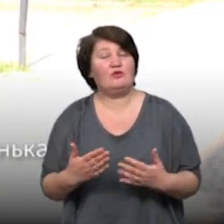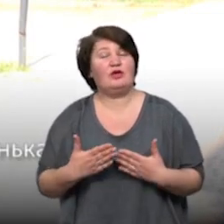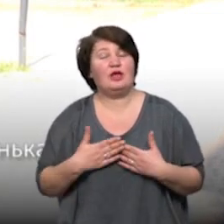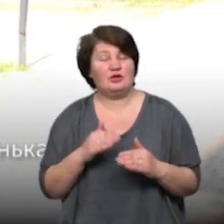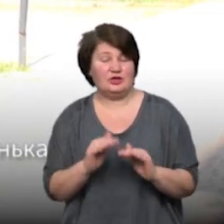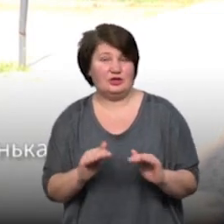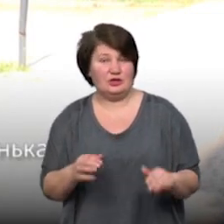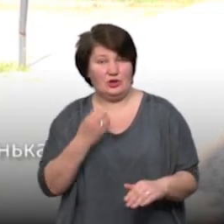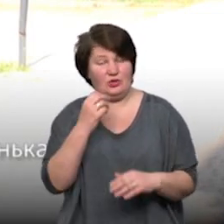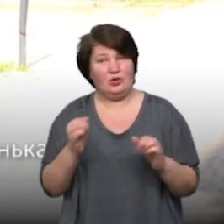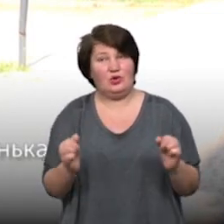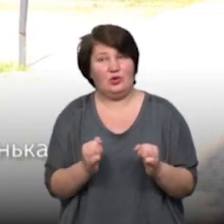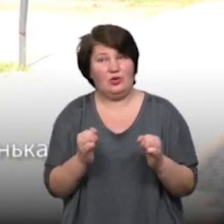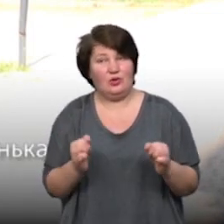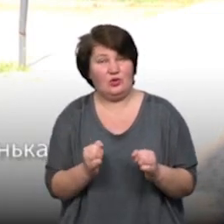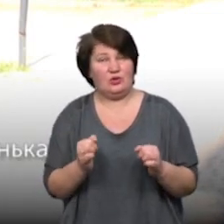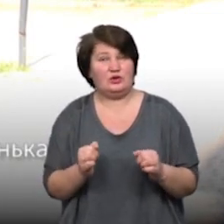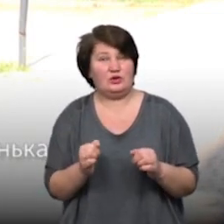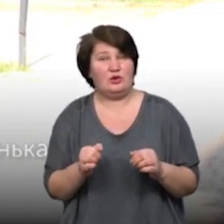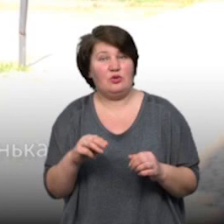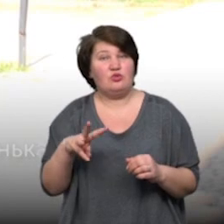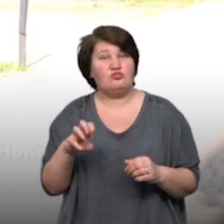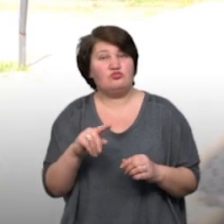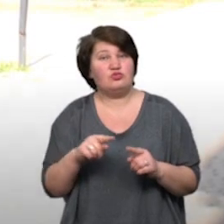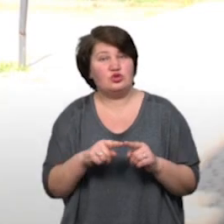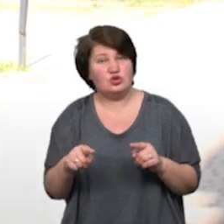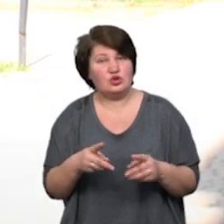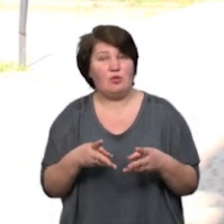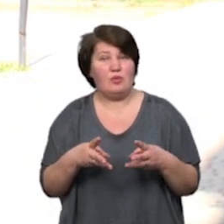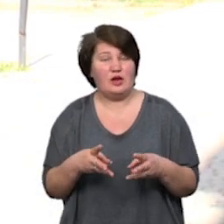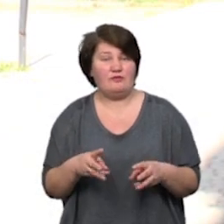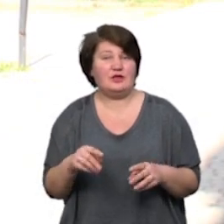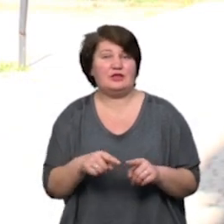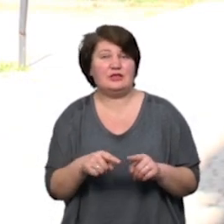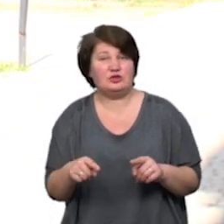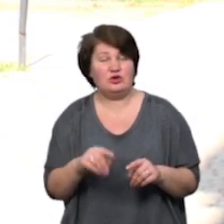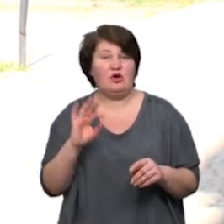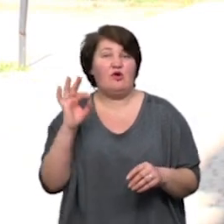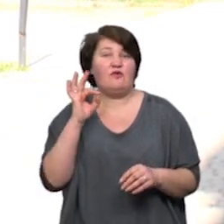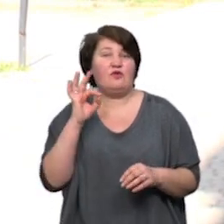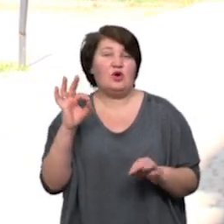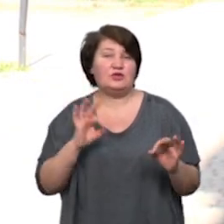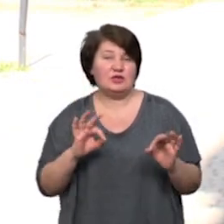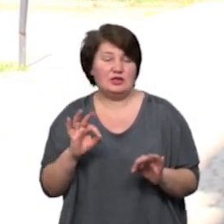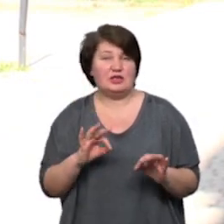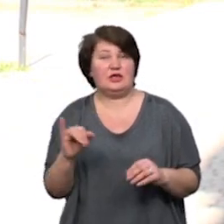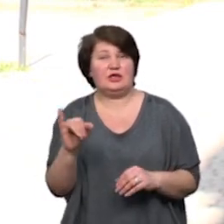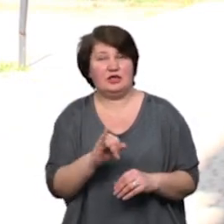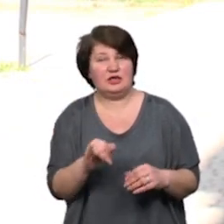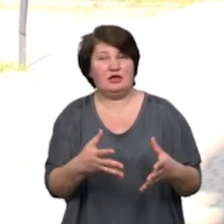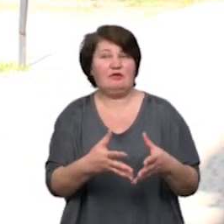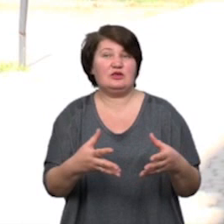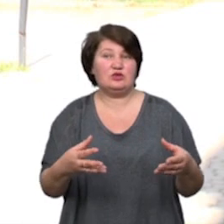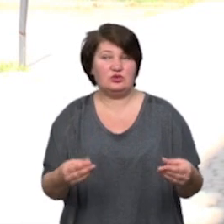Тобто, коли холодно, цей міжопалювальний сезон восени і наприкінці опалювального сезону весною,